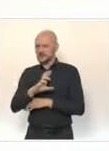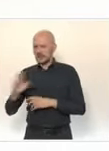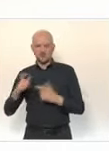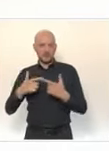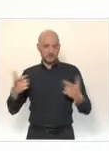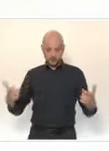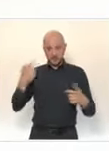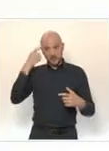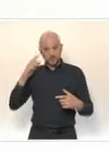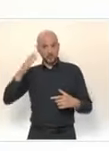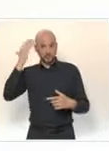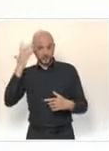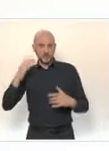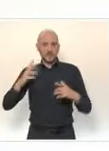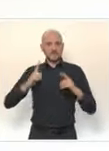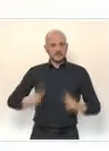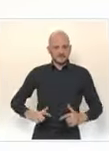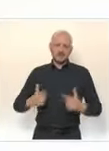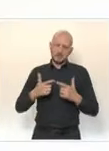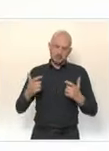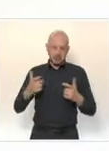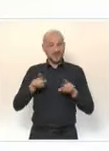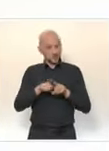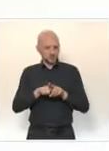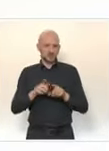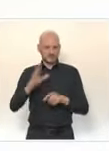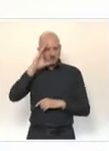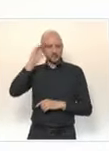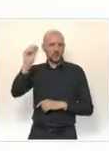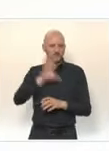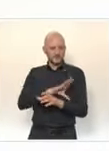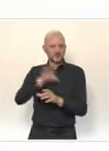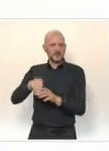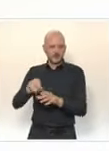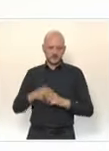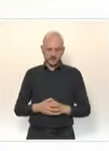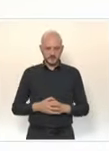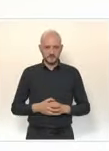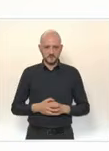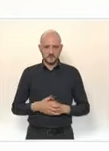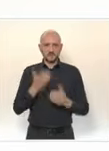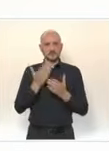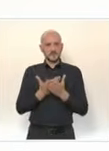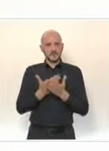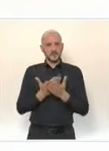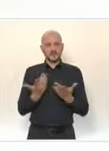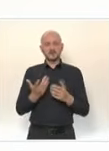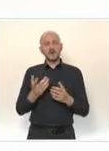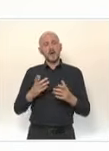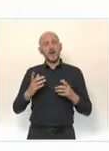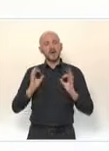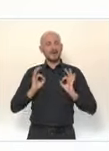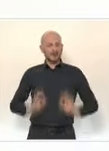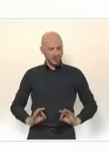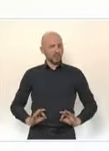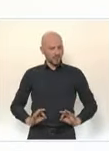personnels. Ce seront, dès la semaine prochaine, plus de tests salivaires pour les écoles élémentaires. Nous en réalisions